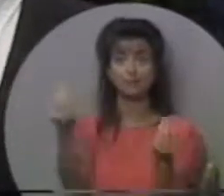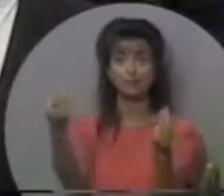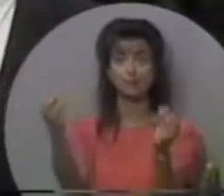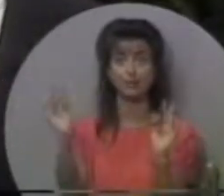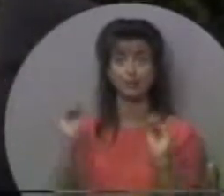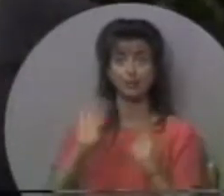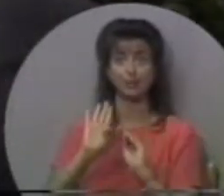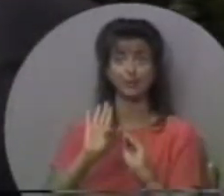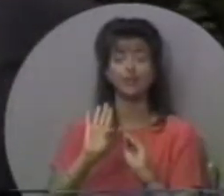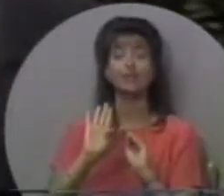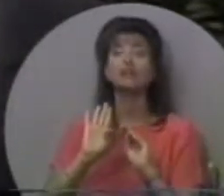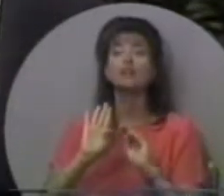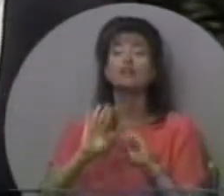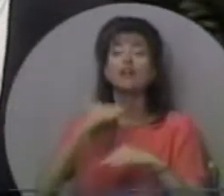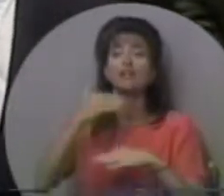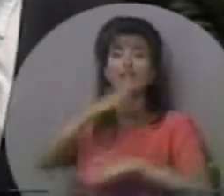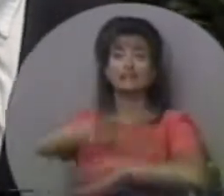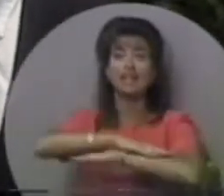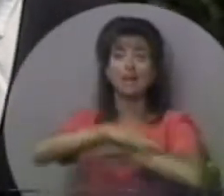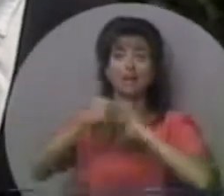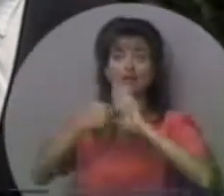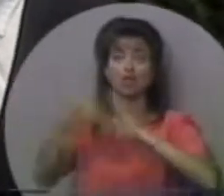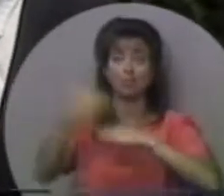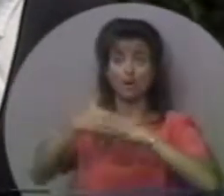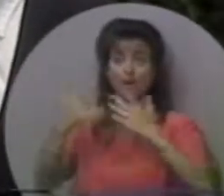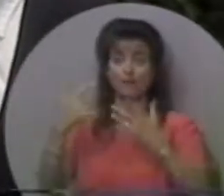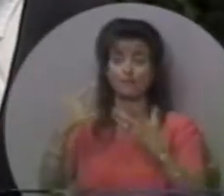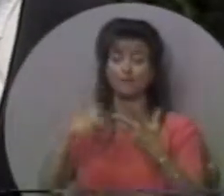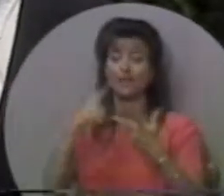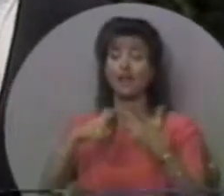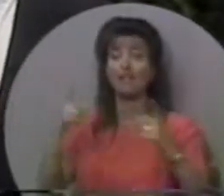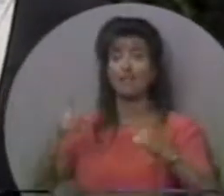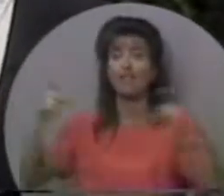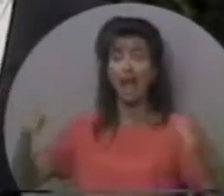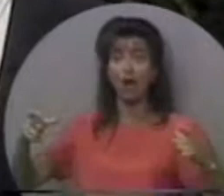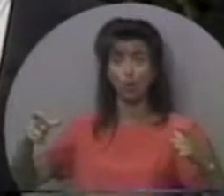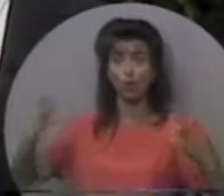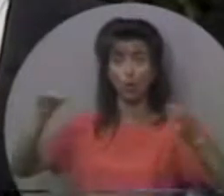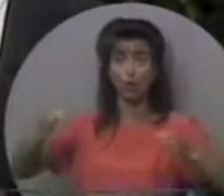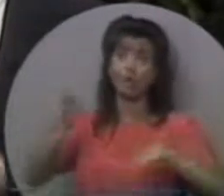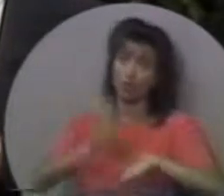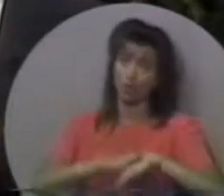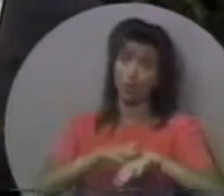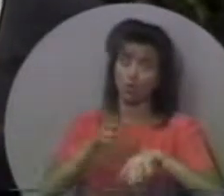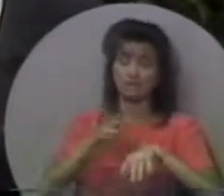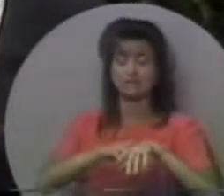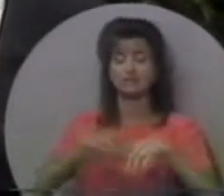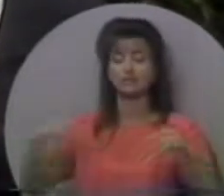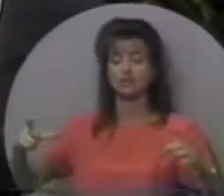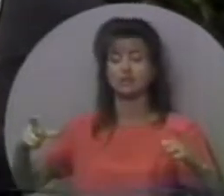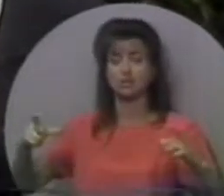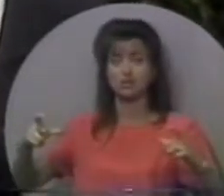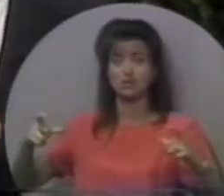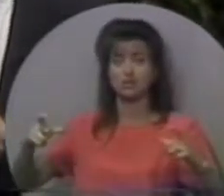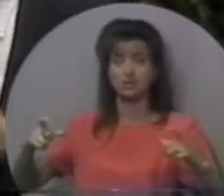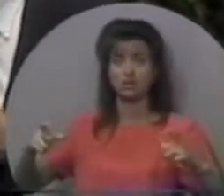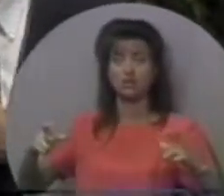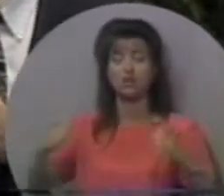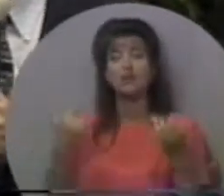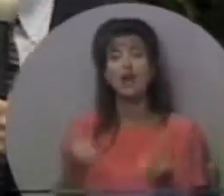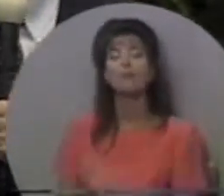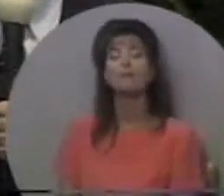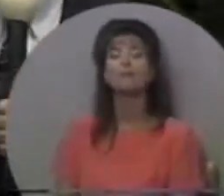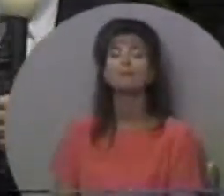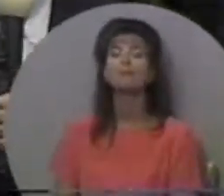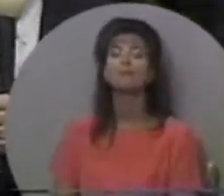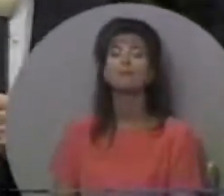семисовічник стояв, і столи для пказних хлібів, і так само зовнішній двір. і що